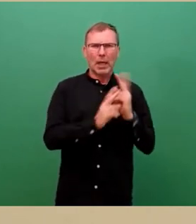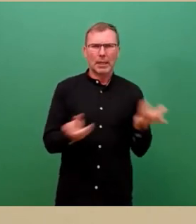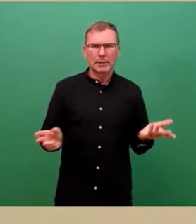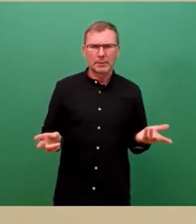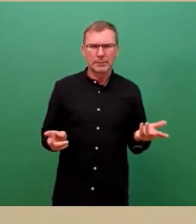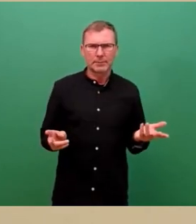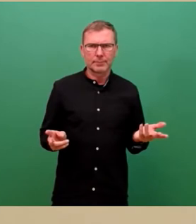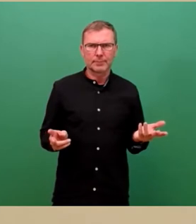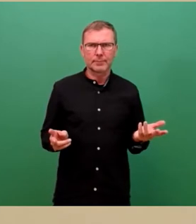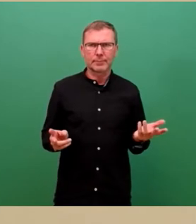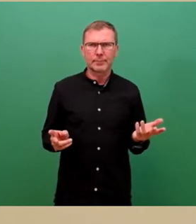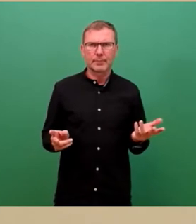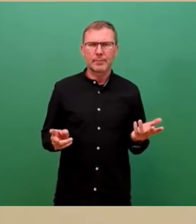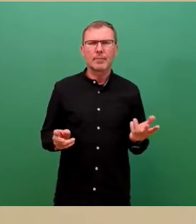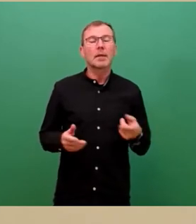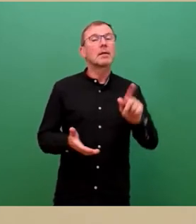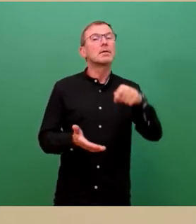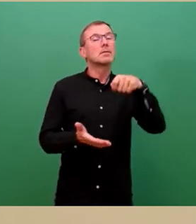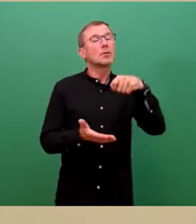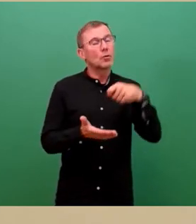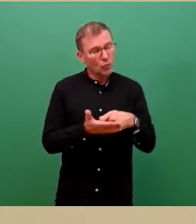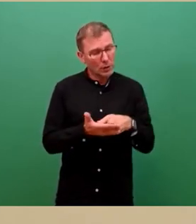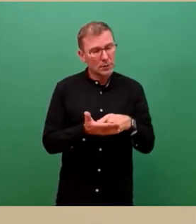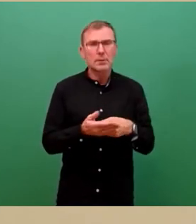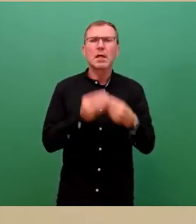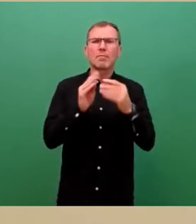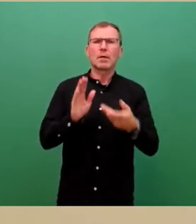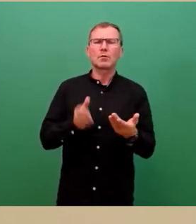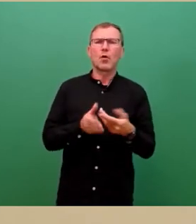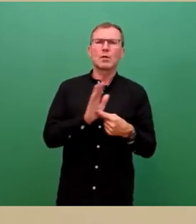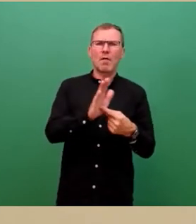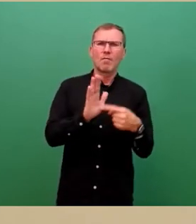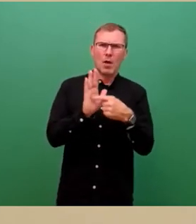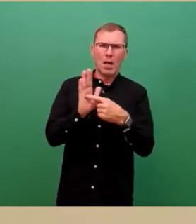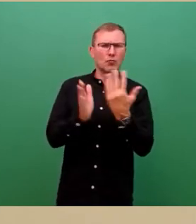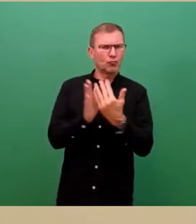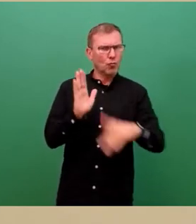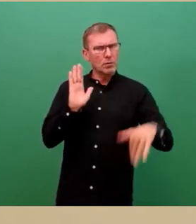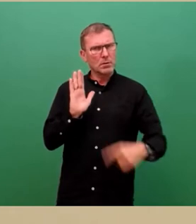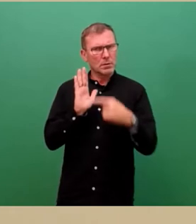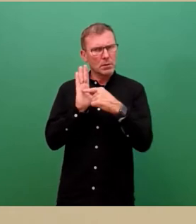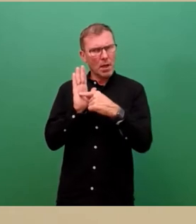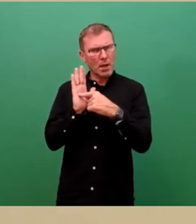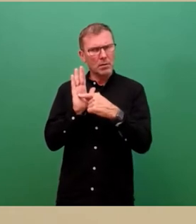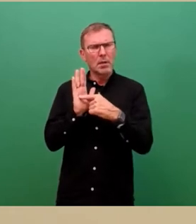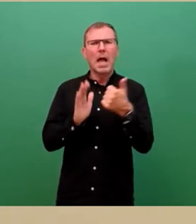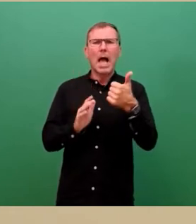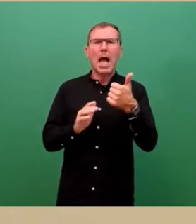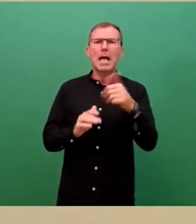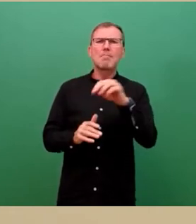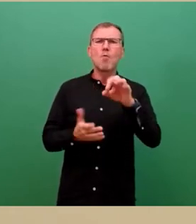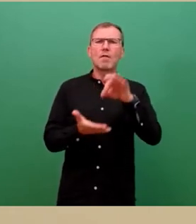Die Kosten sind in der Informationsvorlage, die Sie auch schon angesprochen hatten, genannt worden. Ein Mobi-Punkt kostet 12